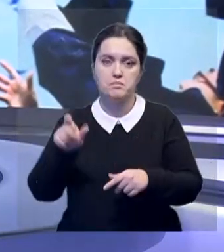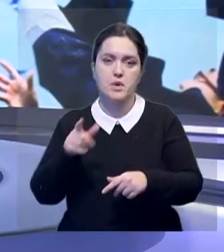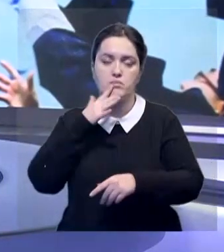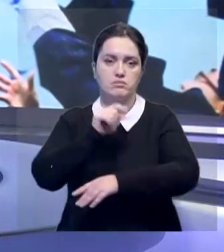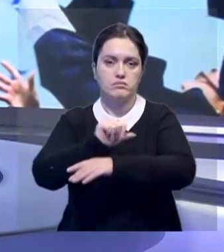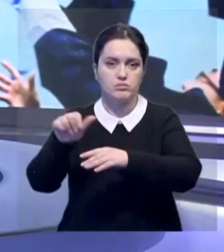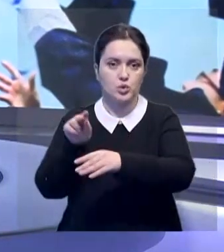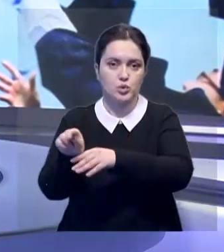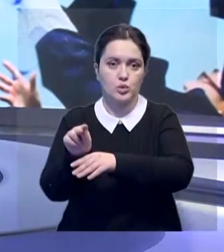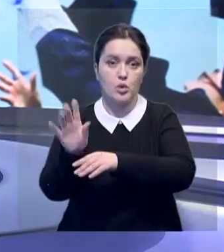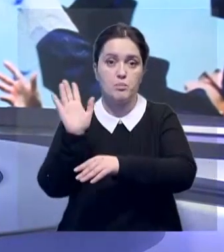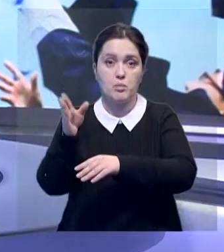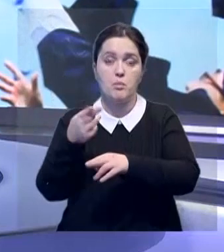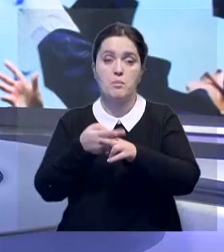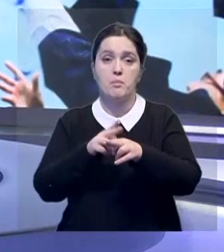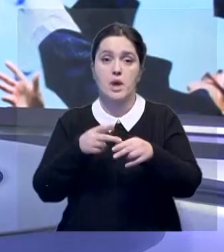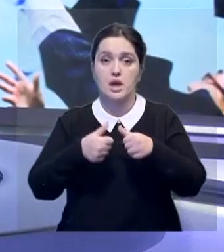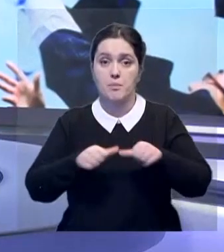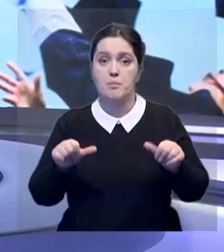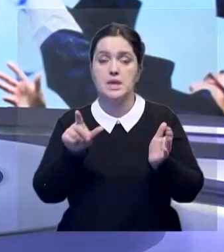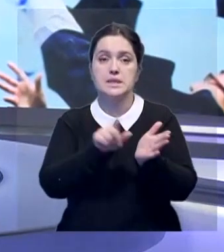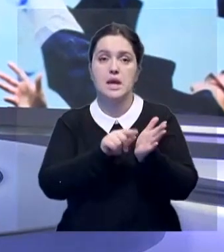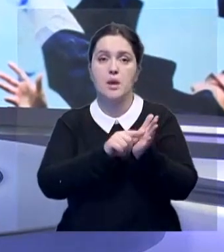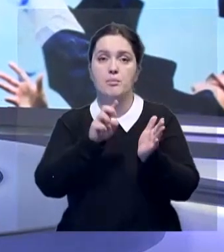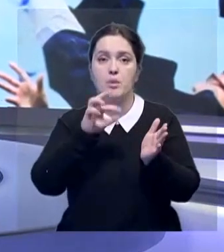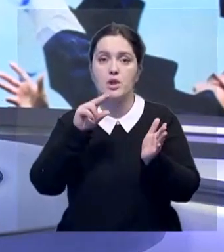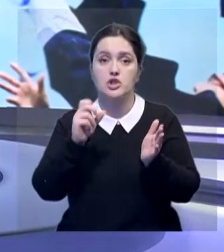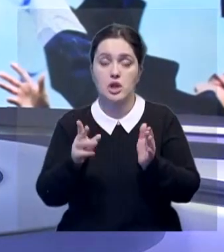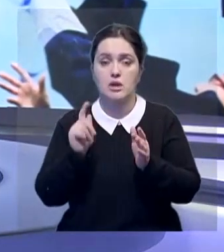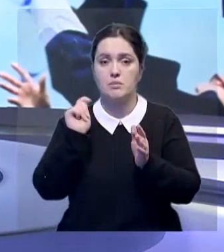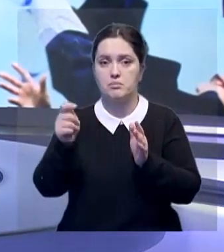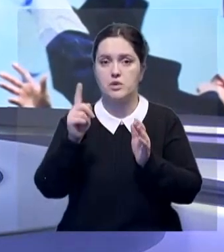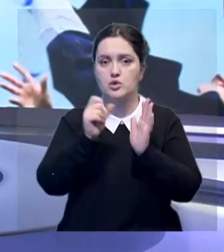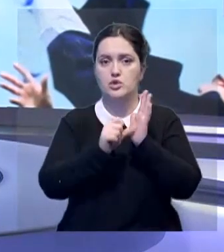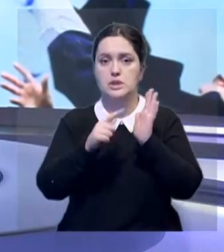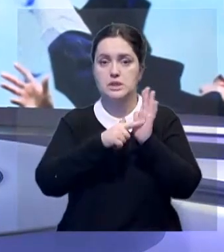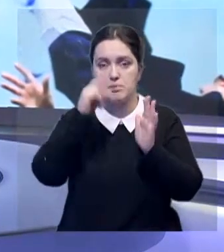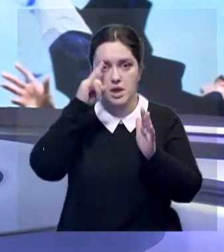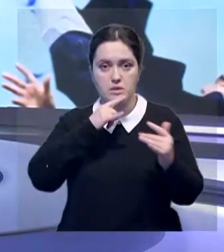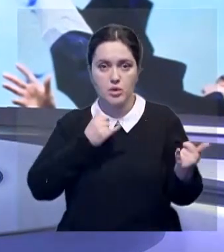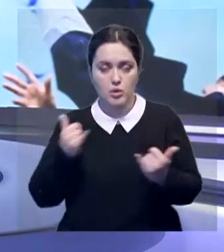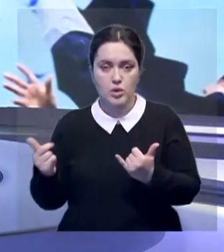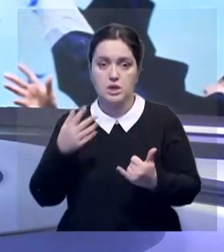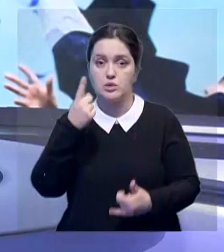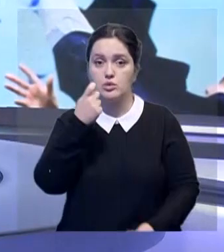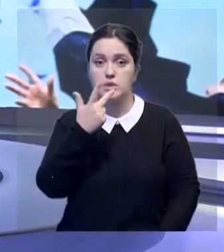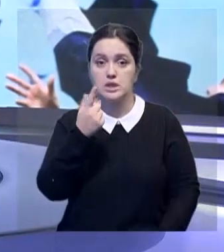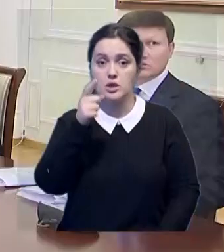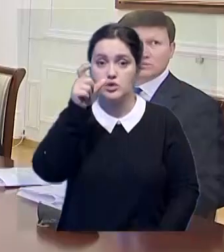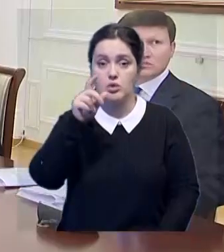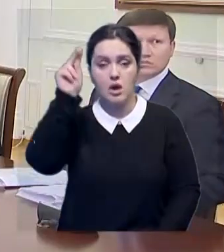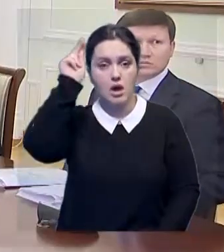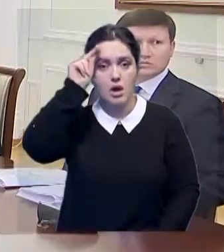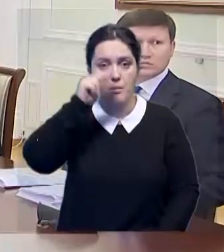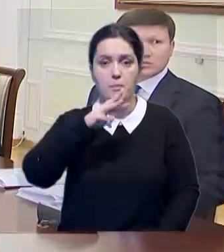рубежом. Решением указанной комиссии стипендия Булашак присуждена 167 казахстанцам. Из них 131 человек